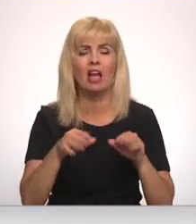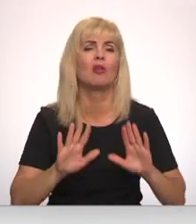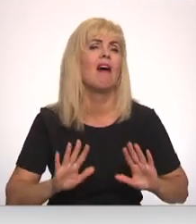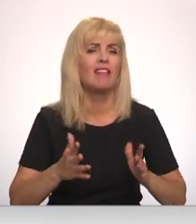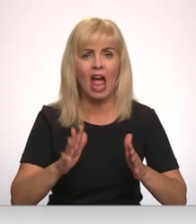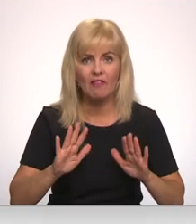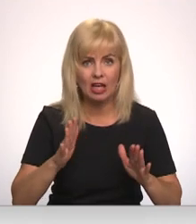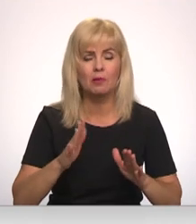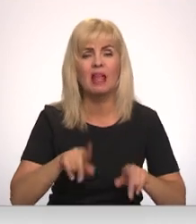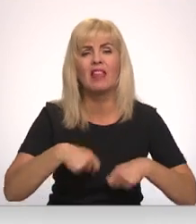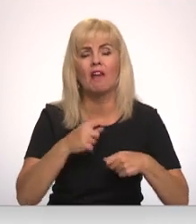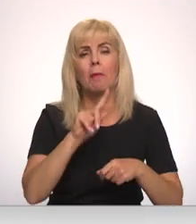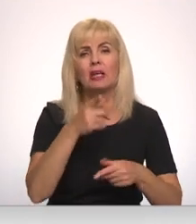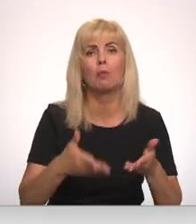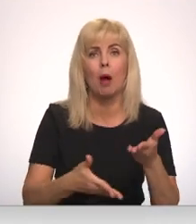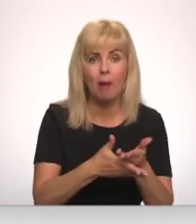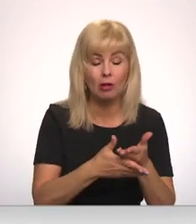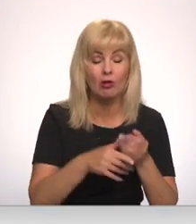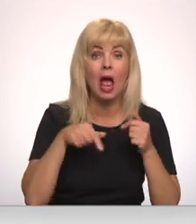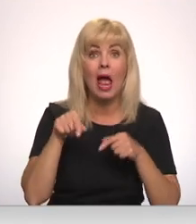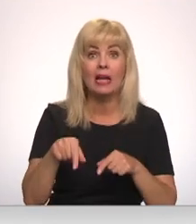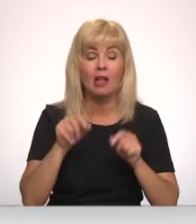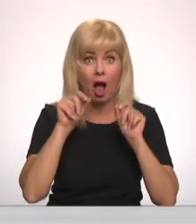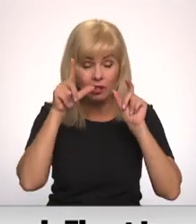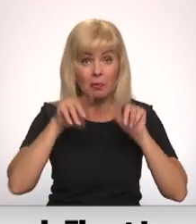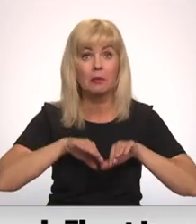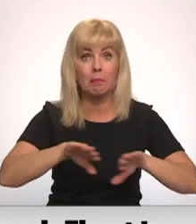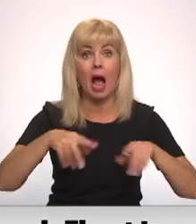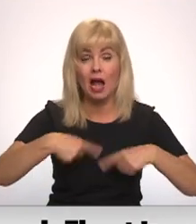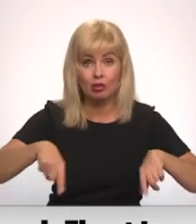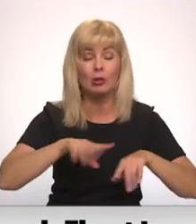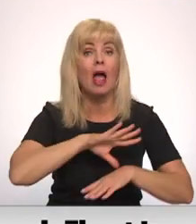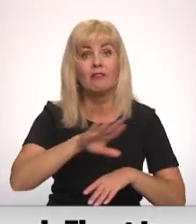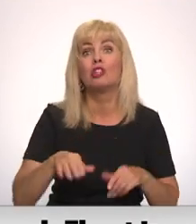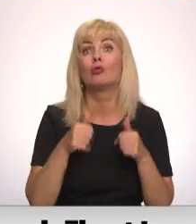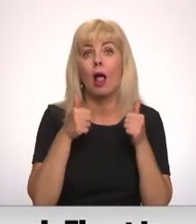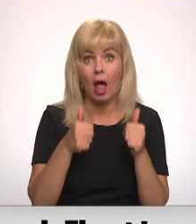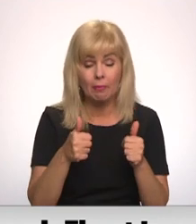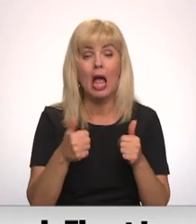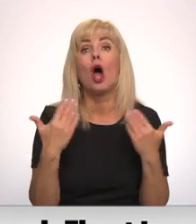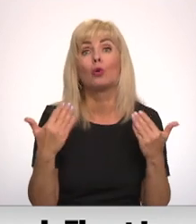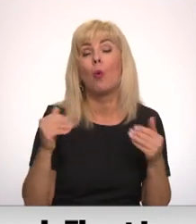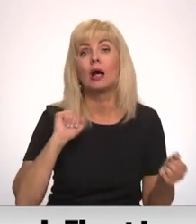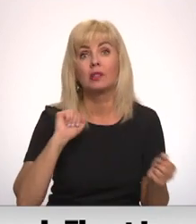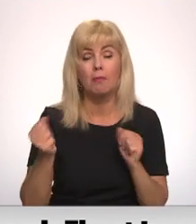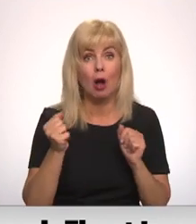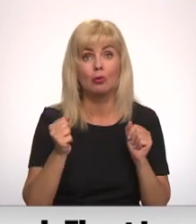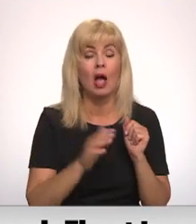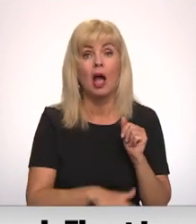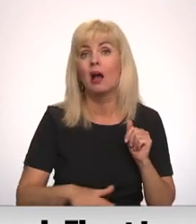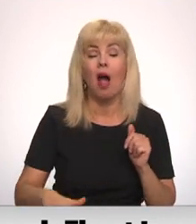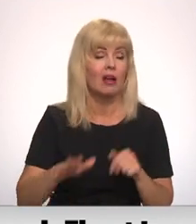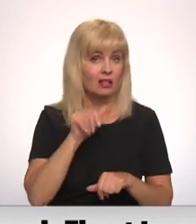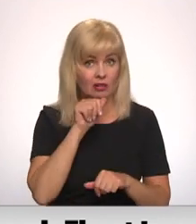pirmo palīdzību. Jo es attapos tajā baseinā, ka viss bija labi, es varēju rokas pakustināt, bet kā es jau sapat,